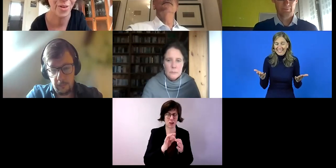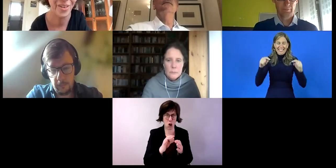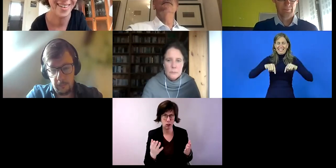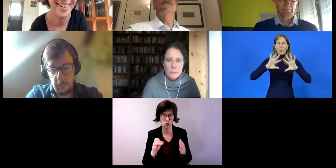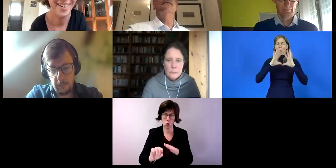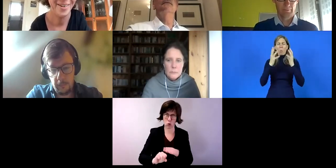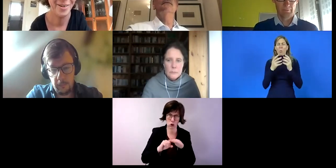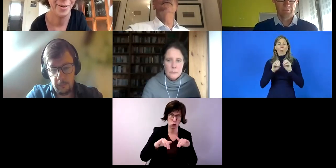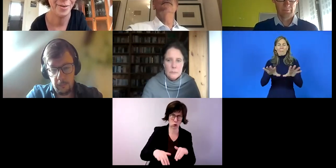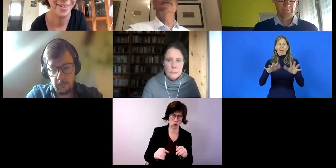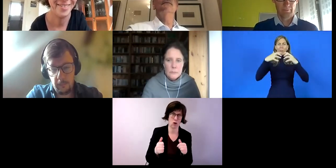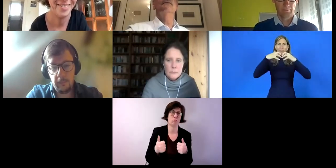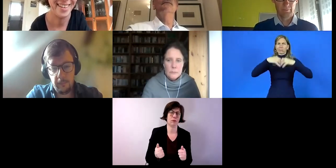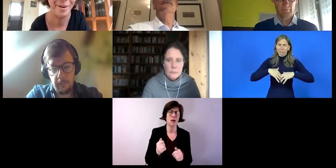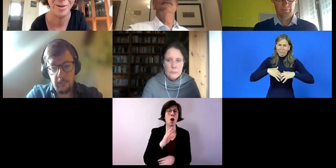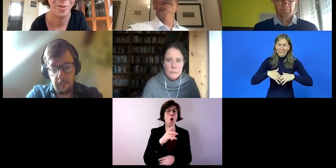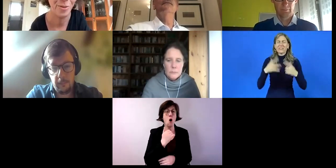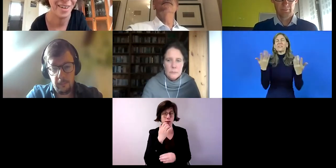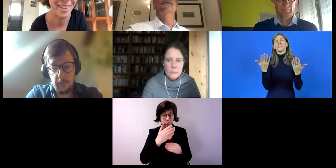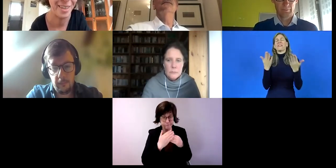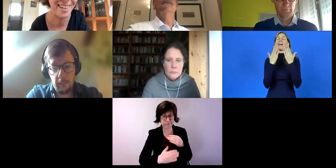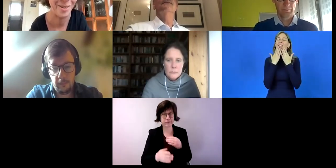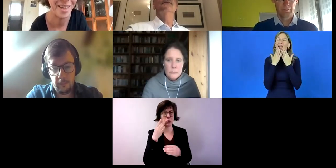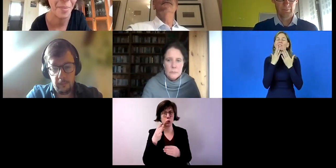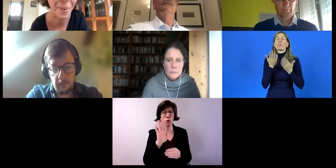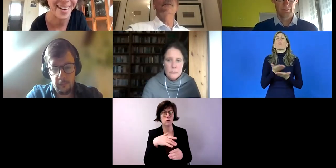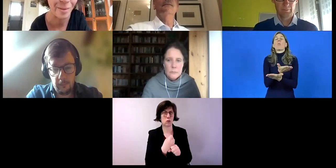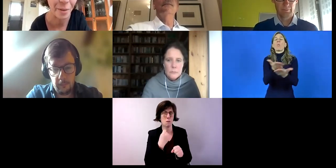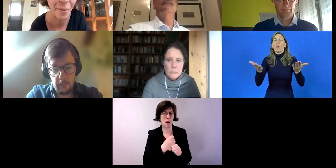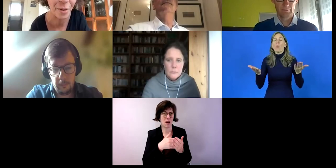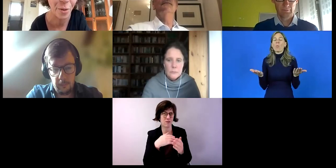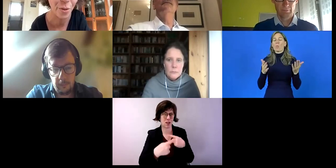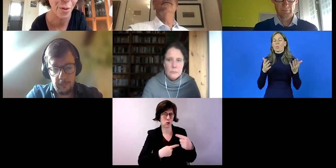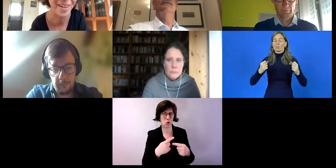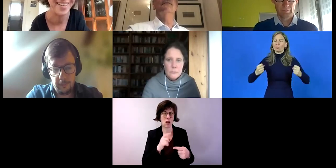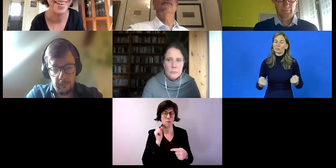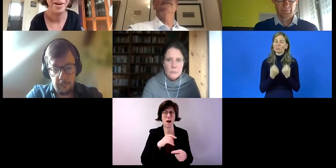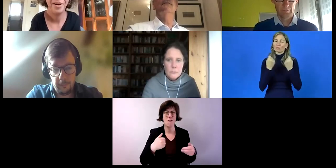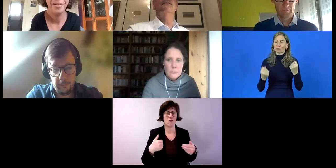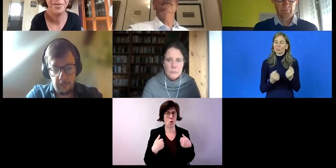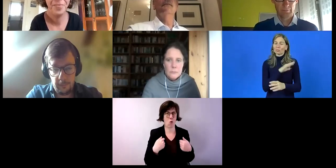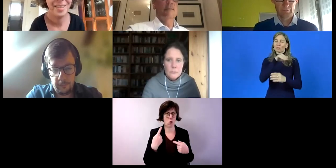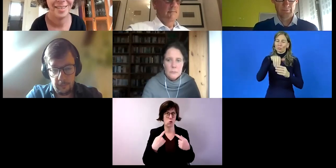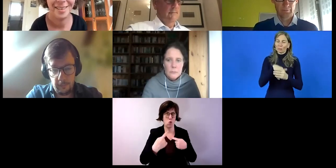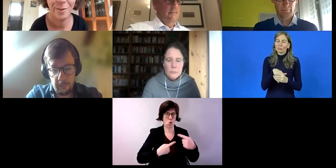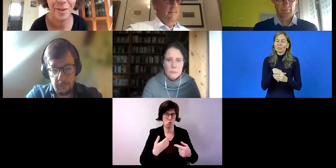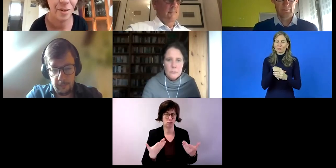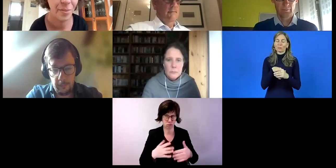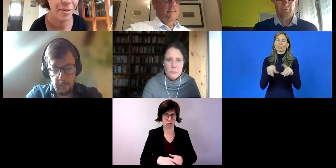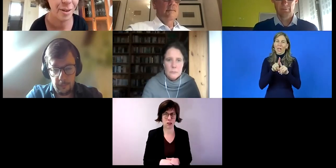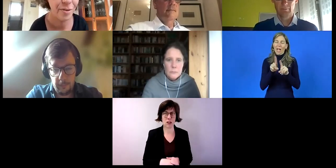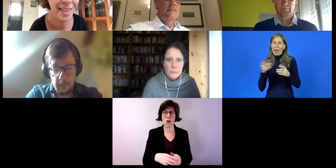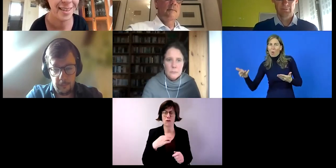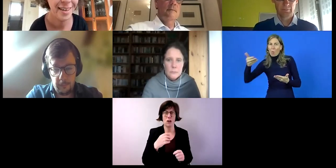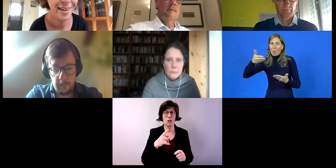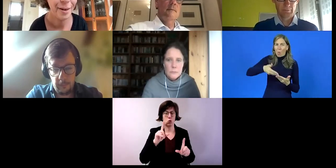Unterstützung. Und ich hoffe, wir werden auch in Zukunft weiter miteinander zusammenarbeiten. Das macht mir immer eine große Freude. Und das, finde ich, wird